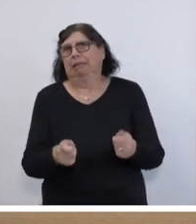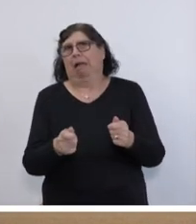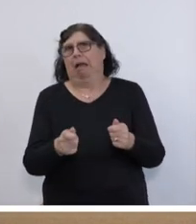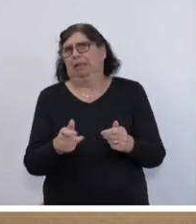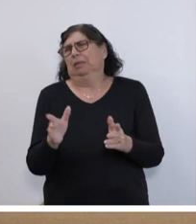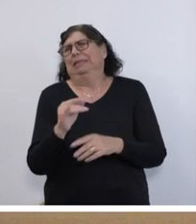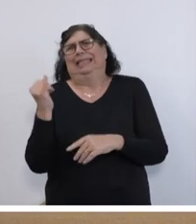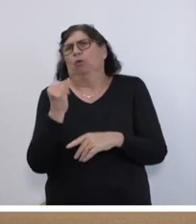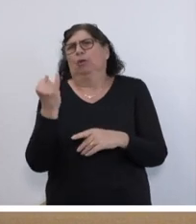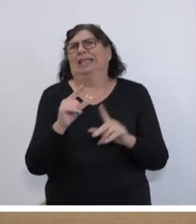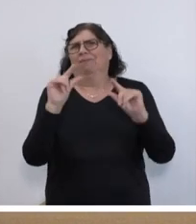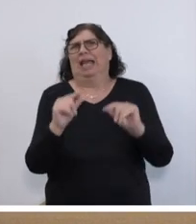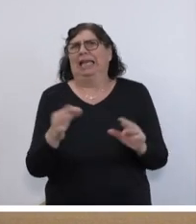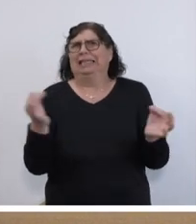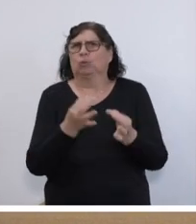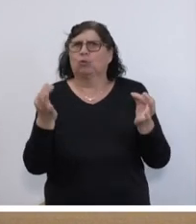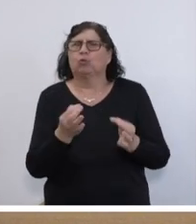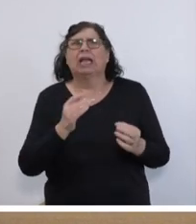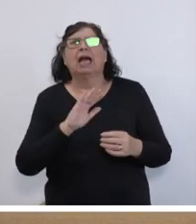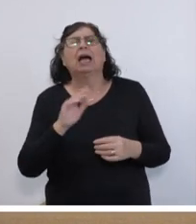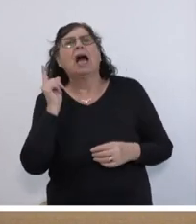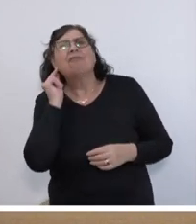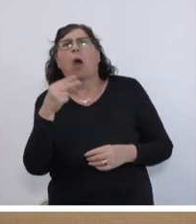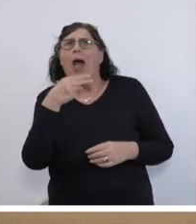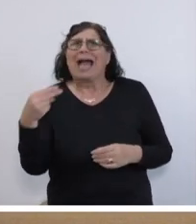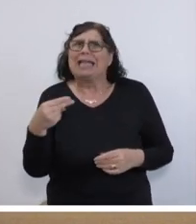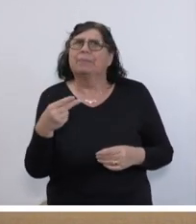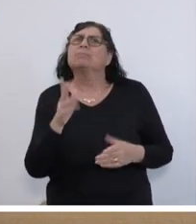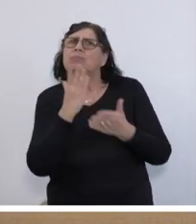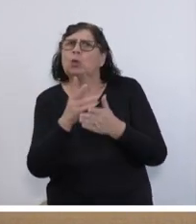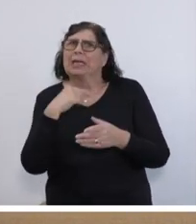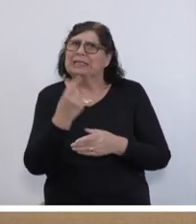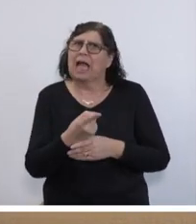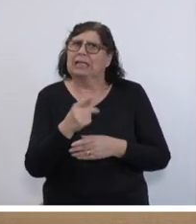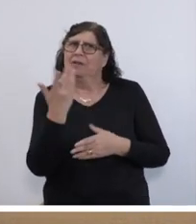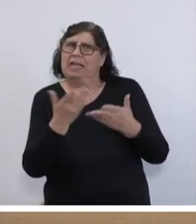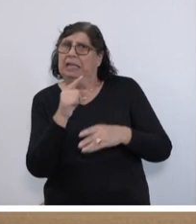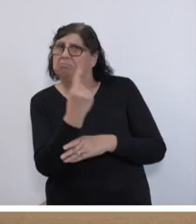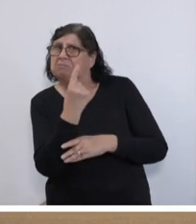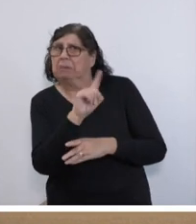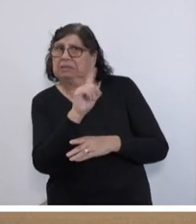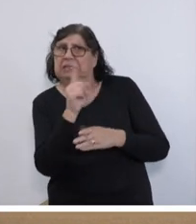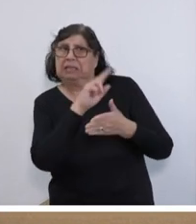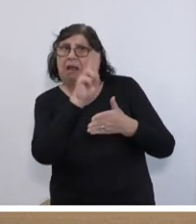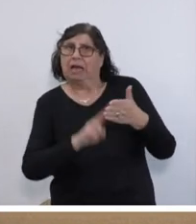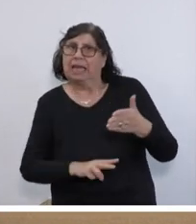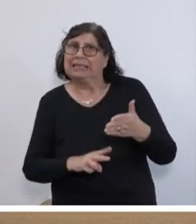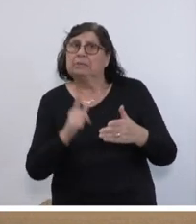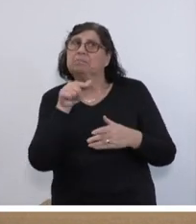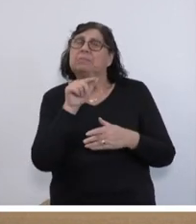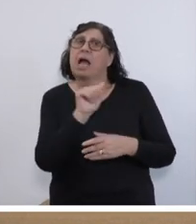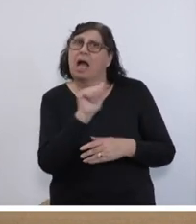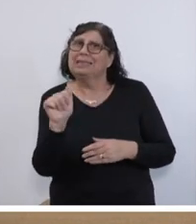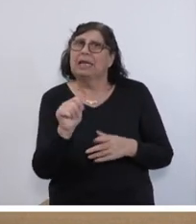zu tun. Und Frau Heipp hat es ja schon gesagt, vielleicht haben Sie das nicht nachgeschaut, sonst hätten Sie das auch erwähnt, dass dieser Artikel ja nicht